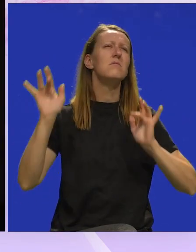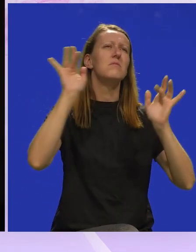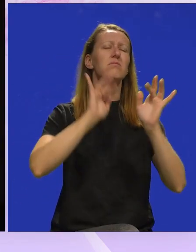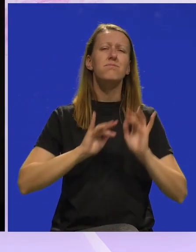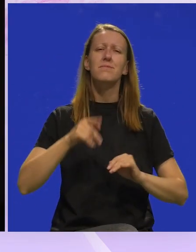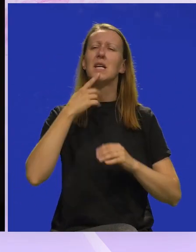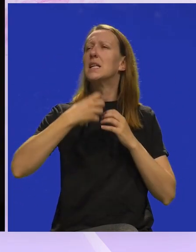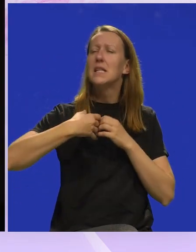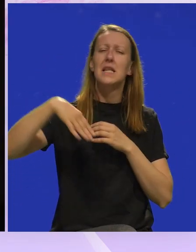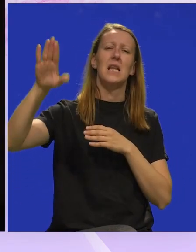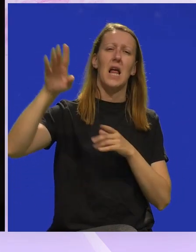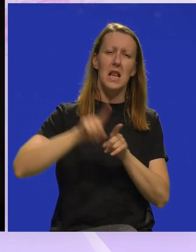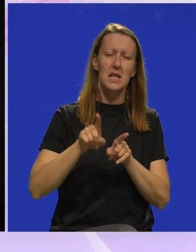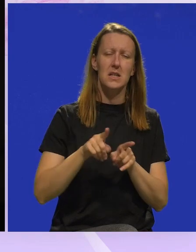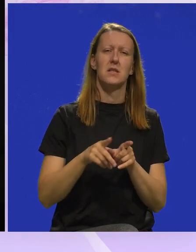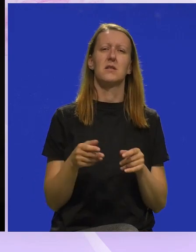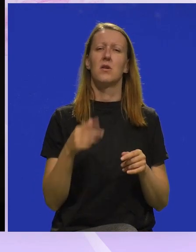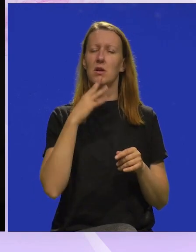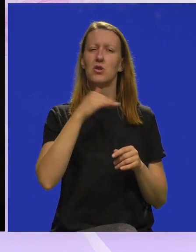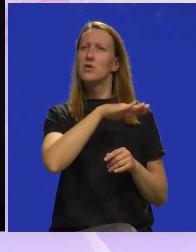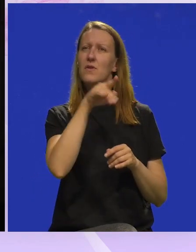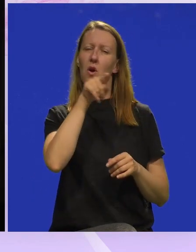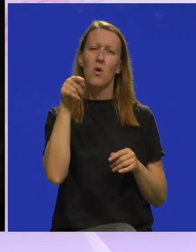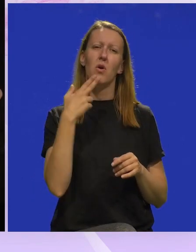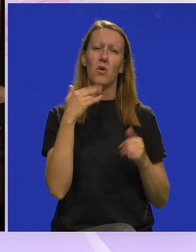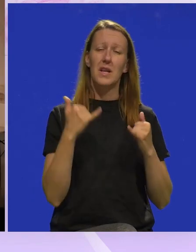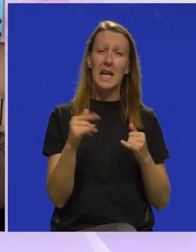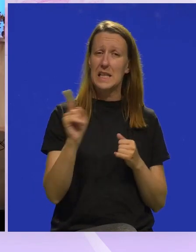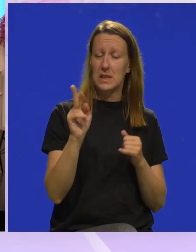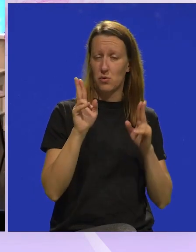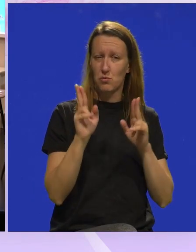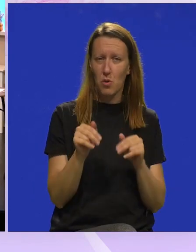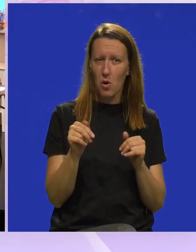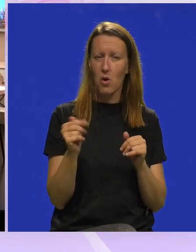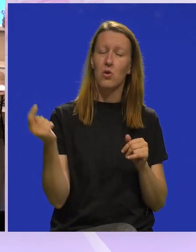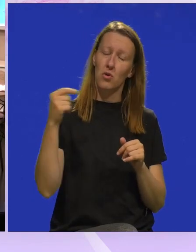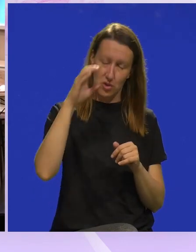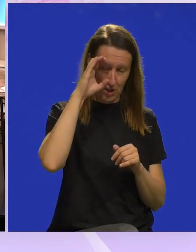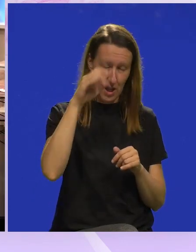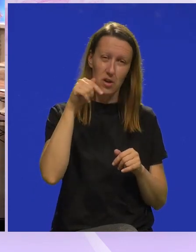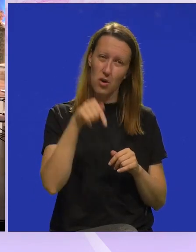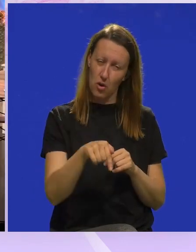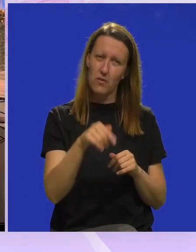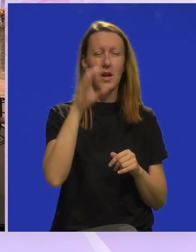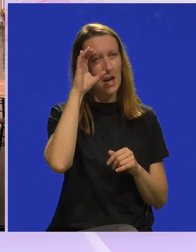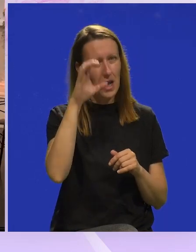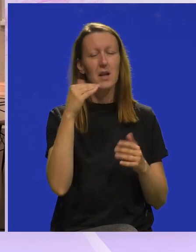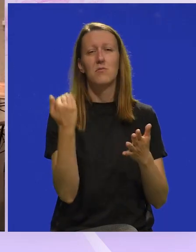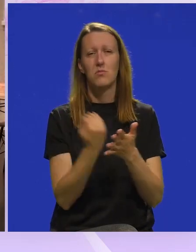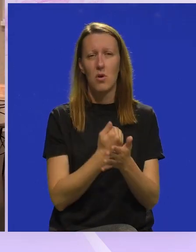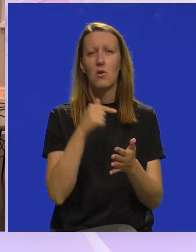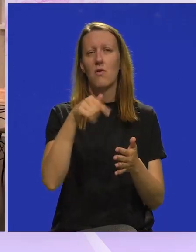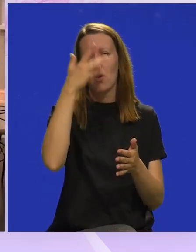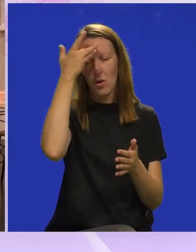i dalje. I da će svi oni koji danas nisu mogli nas pogledati ovdje, pogledati nas